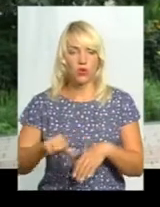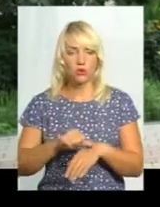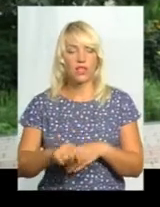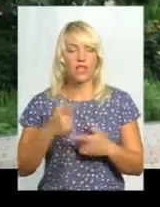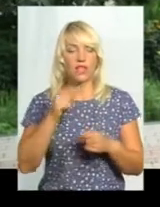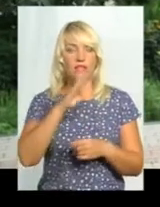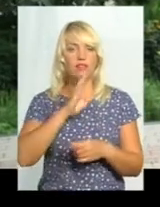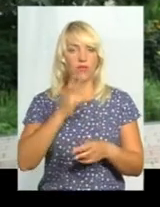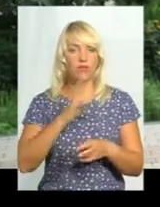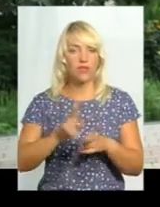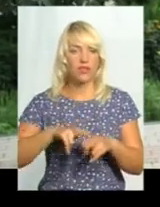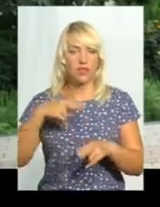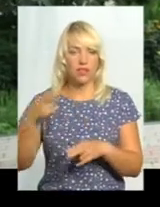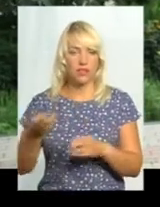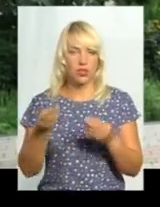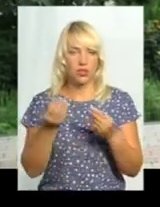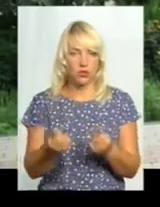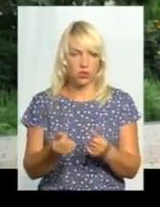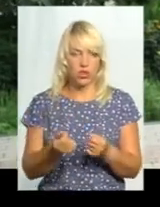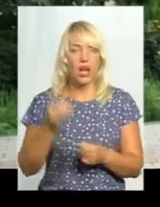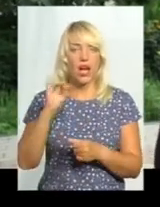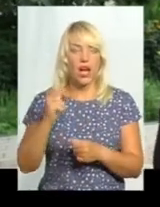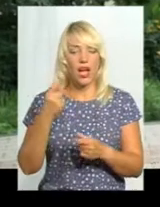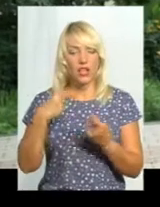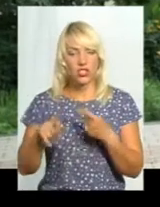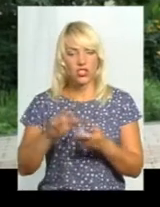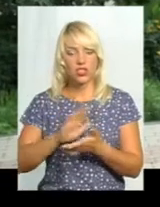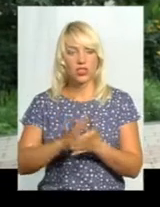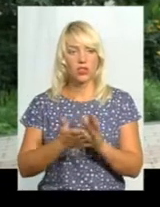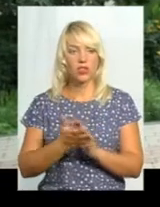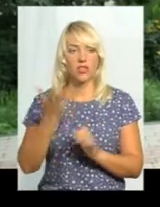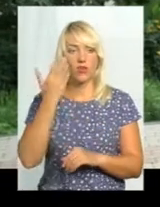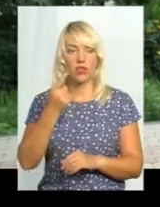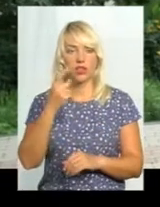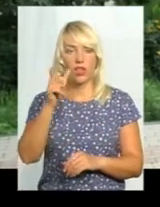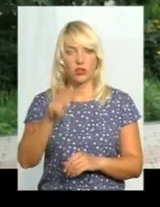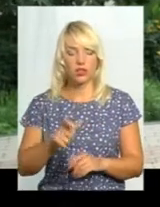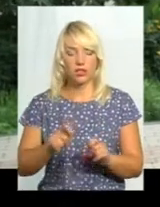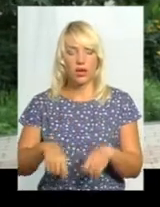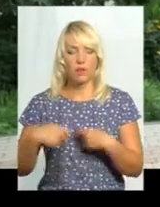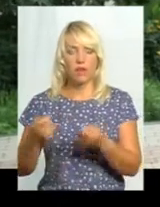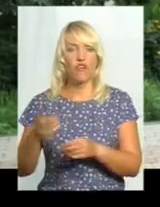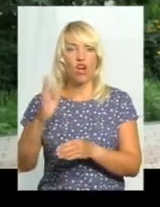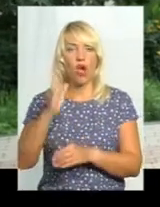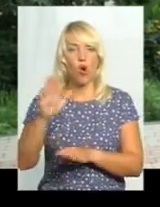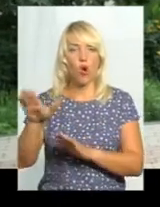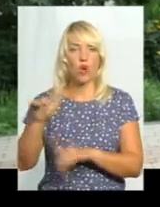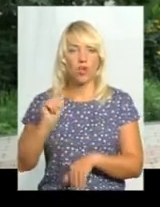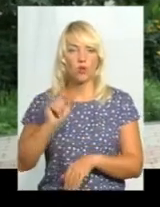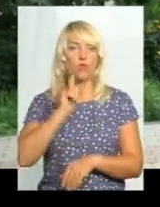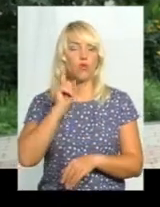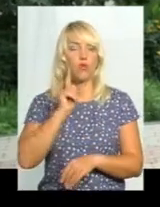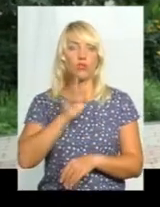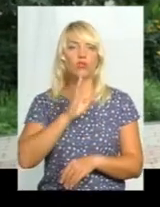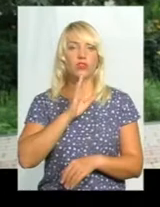А інша ситуація, це коли одна людина передала в оренду молоду дівчину,